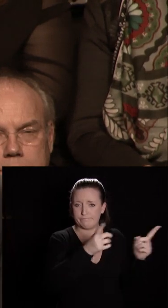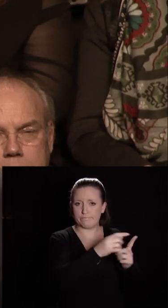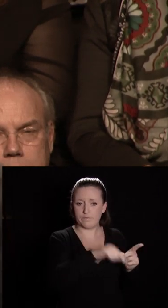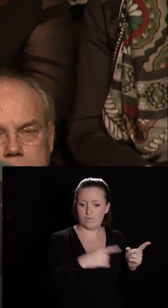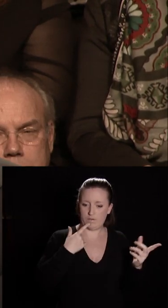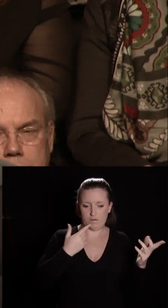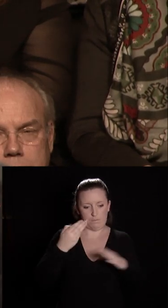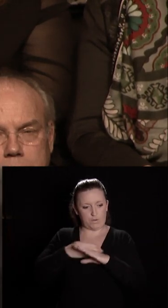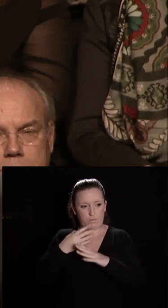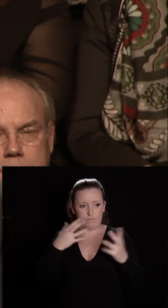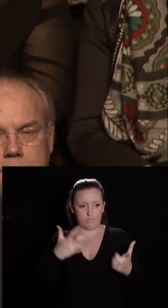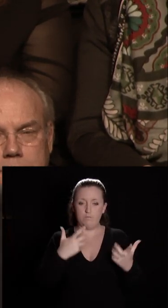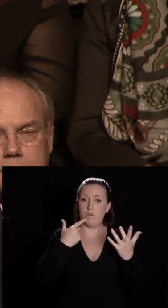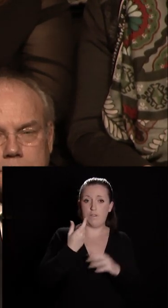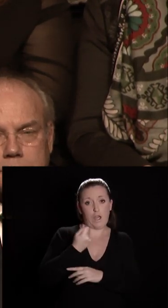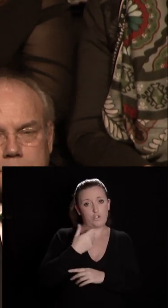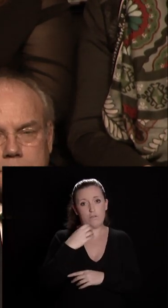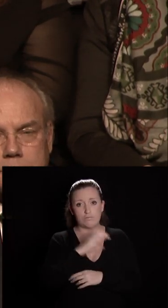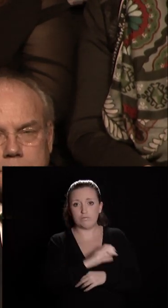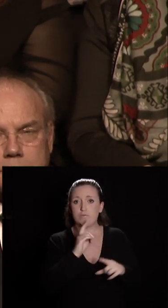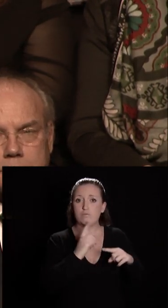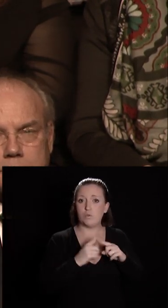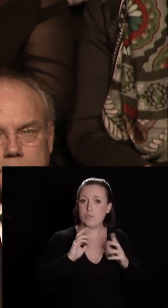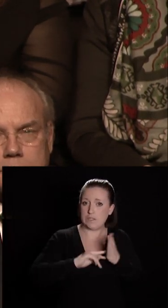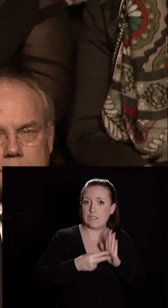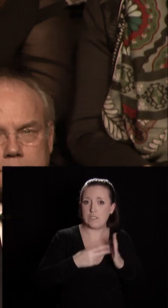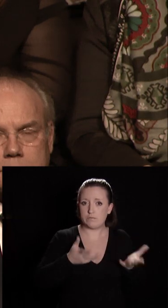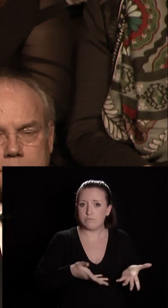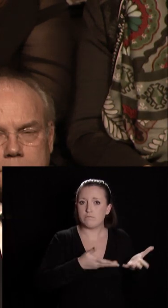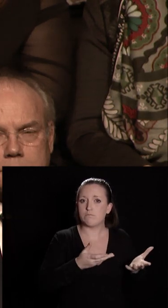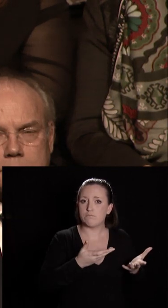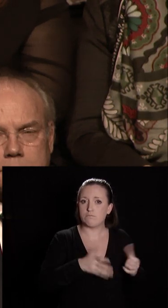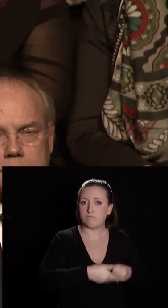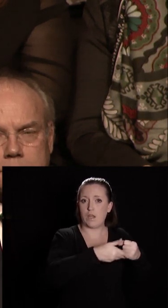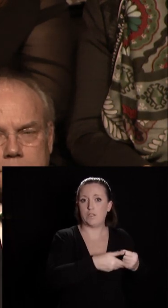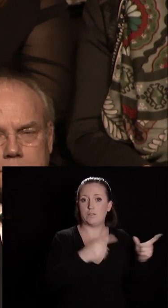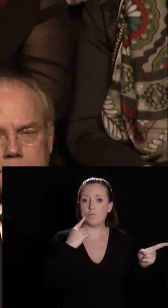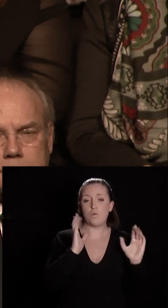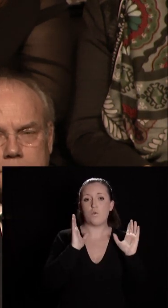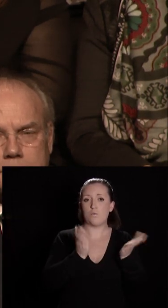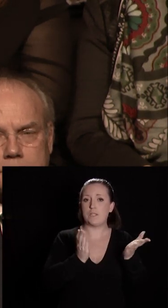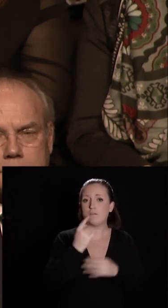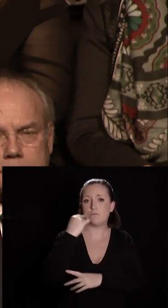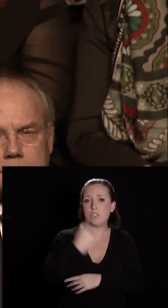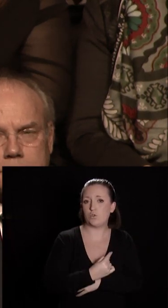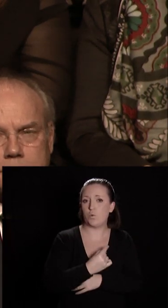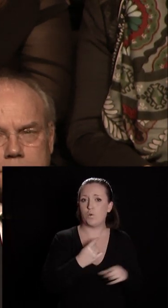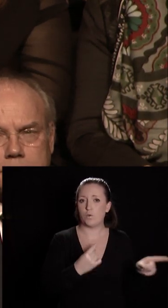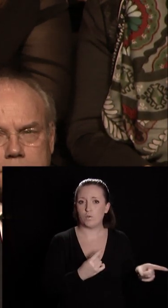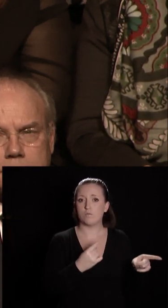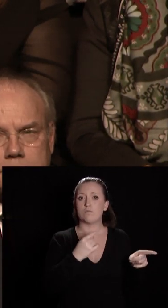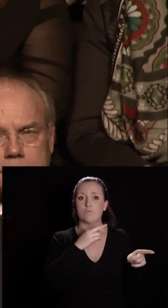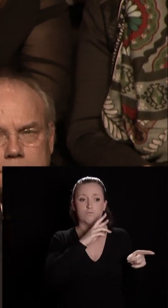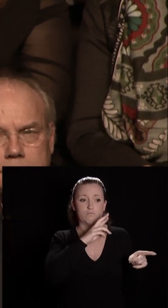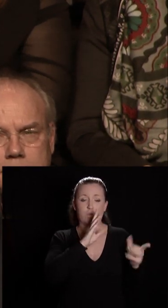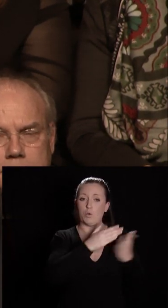contribution technique et financière au projet Réadaptique qui est porté par le CHU de Dijon, qui est un projet unique en